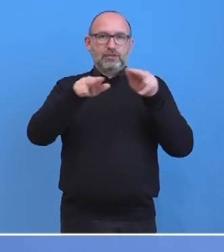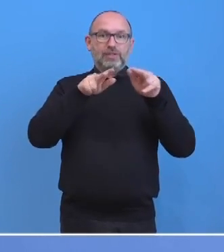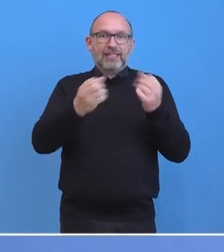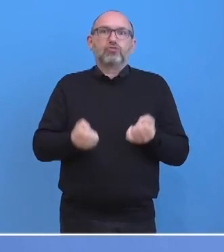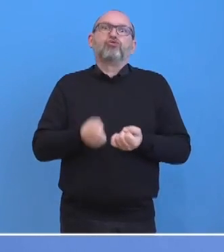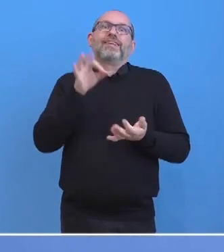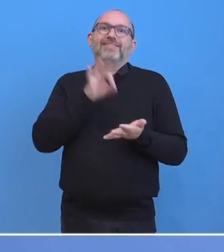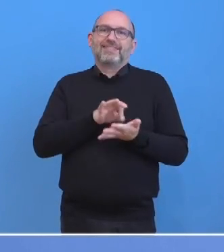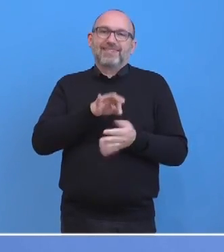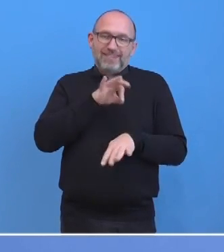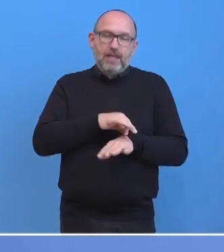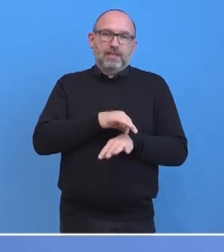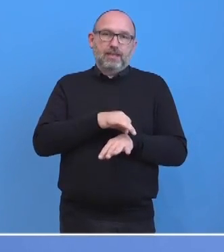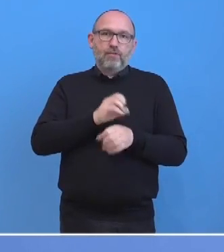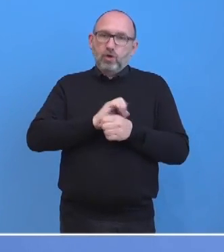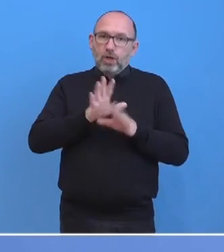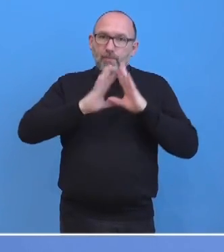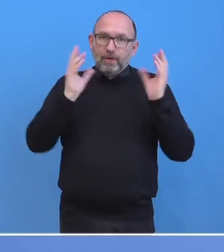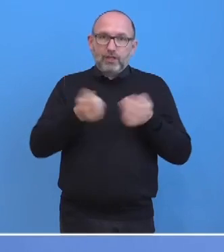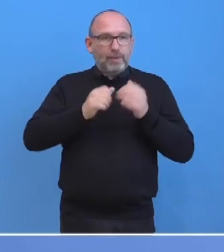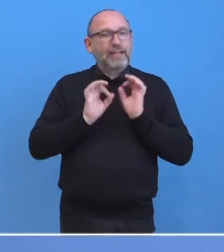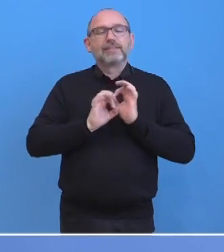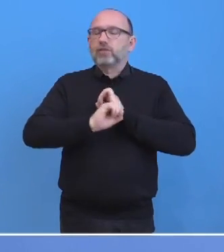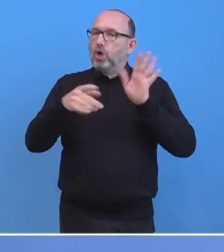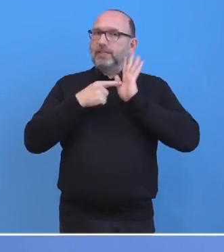Zeiten der Corona-Pandemie hervor.